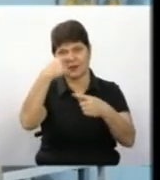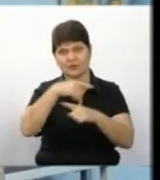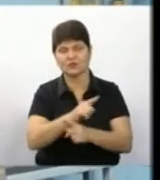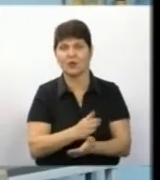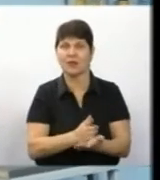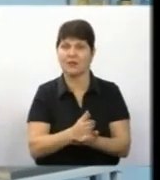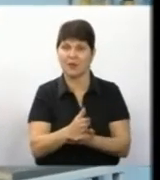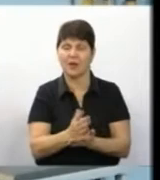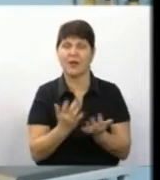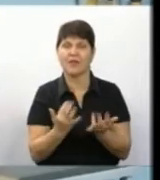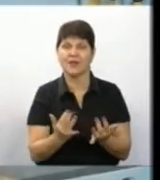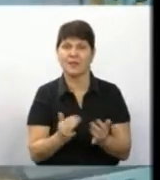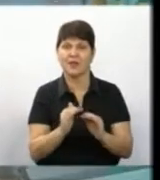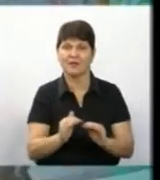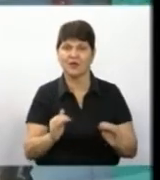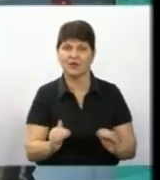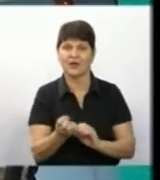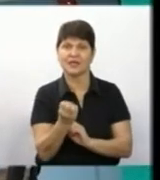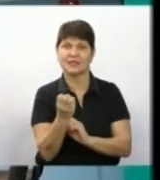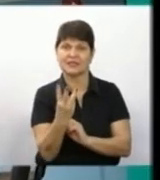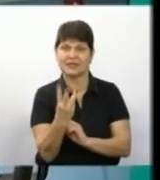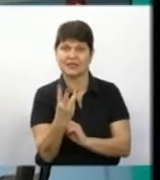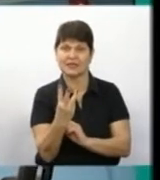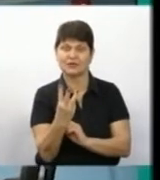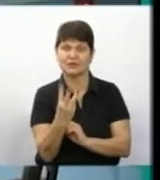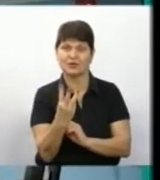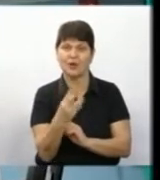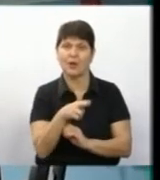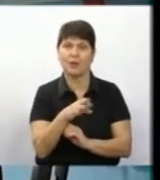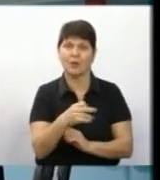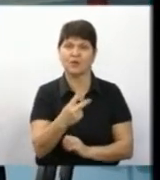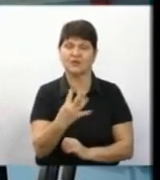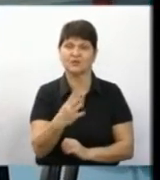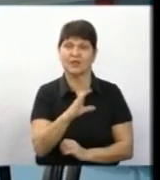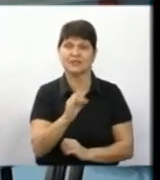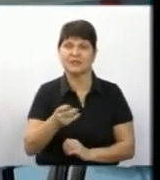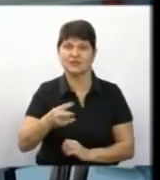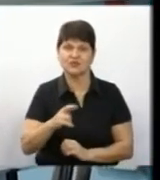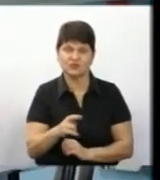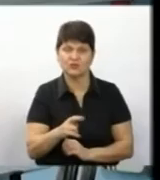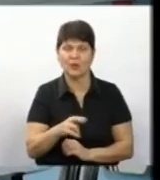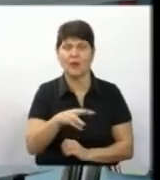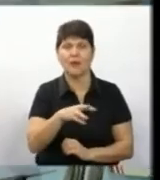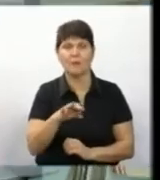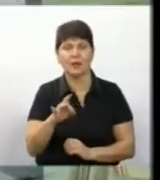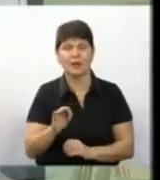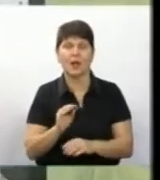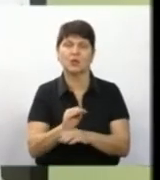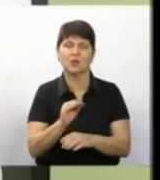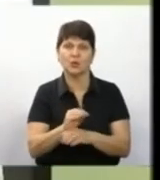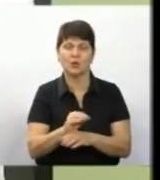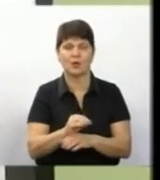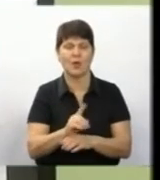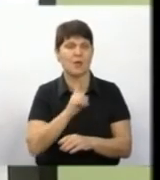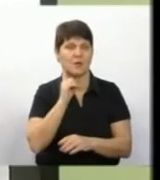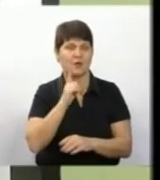Набір вихованців проводиться з 13 по 24 січня. Мира додає, центр підліткових клубів на